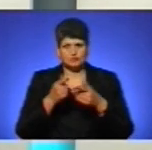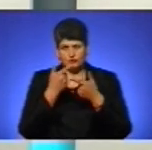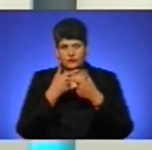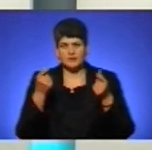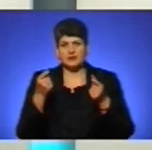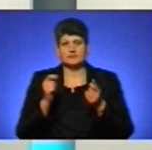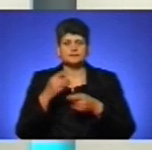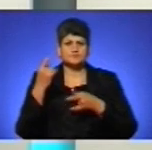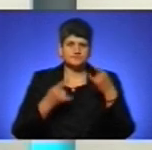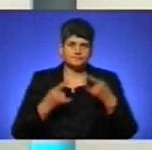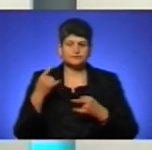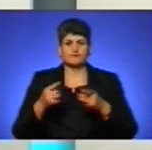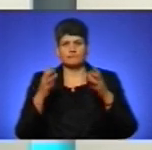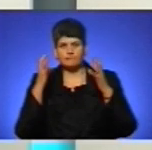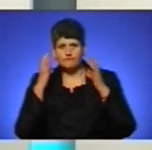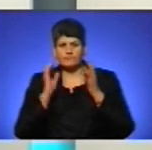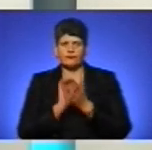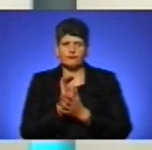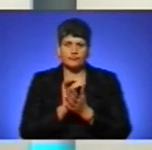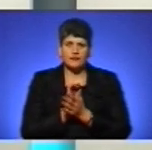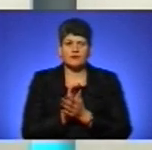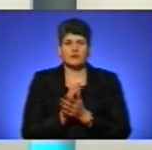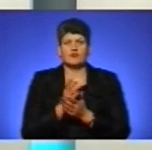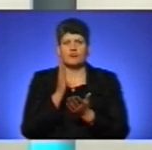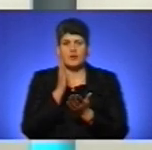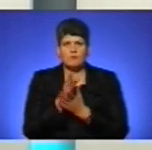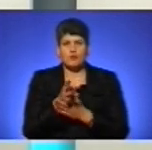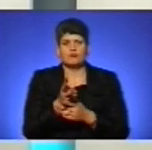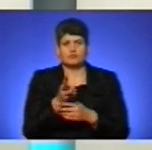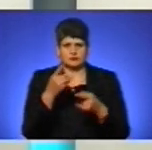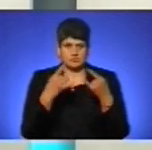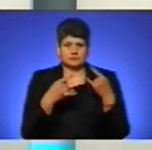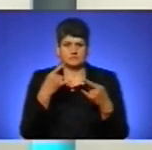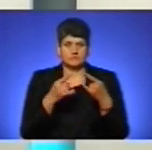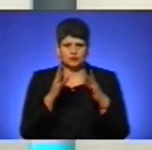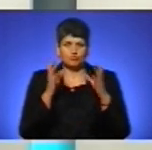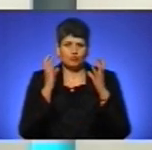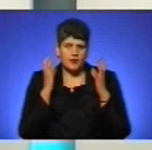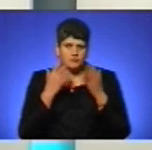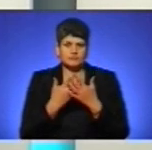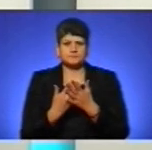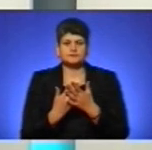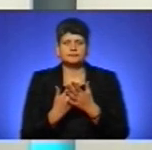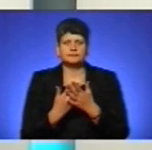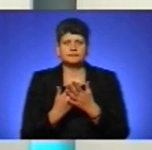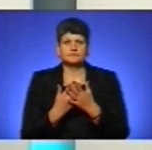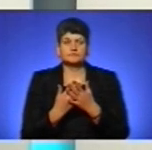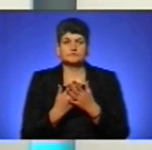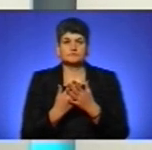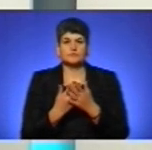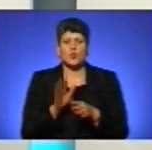масової інформації. Або в прямому ефірі по телеканалам, по радіо, відповідними